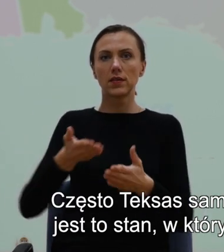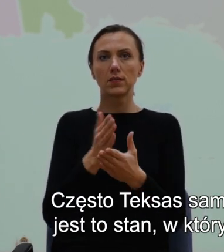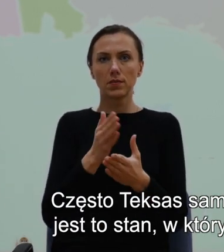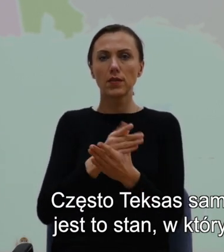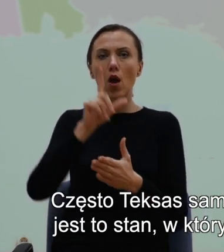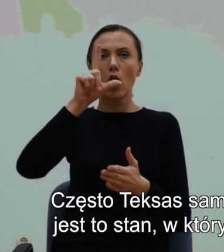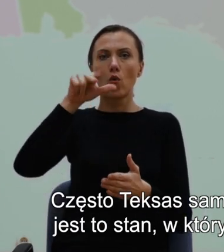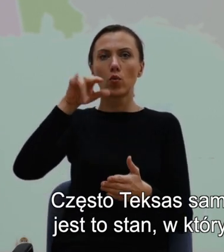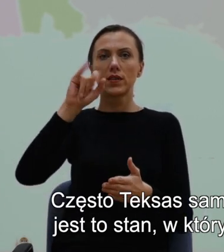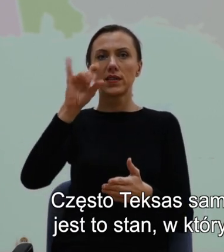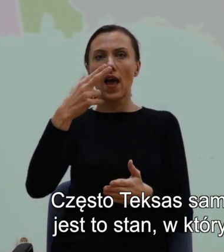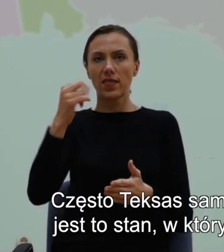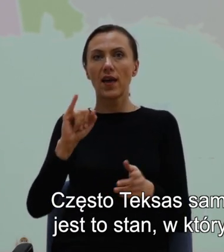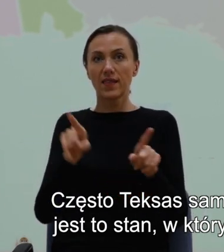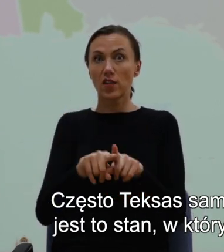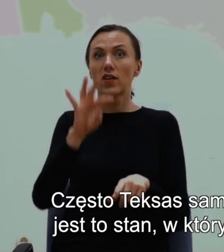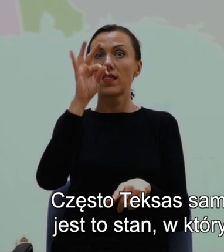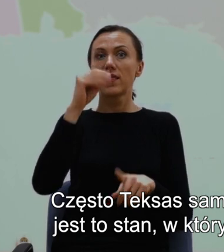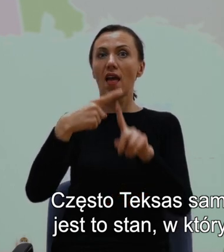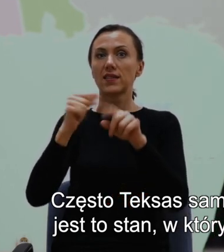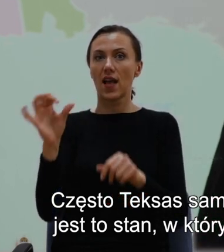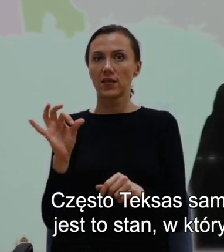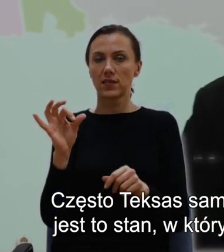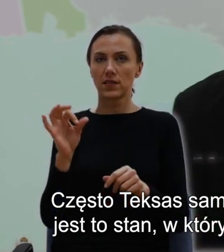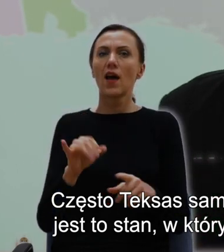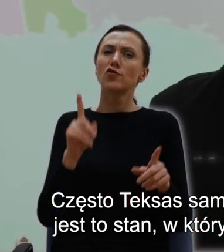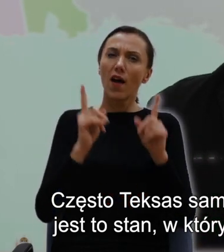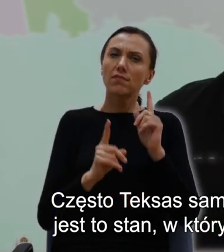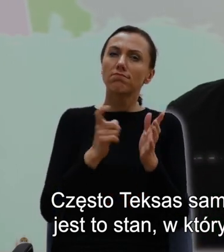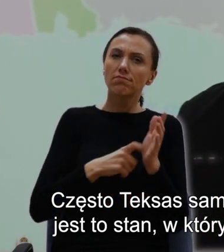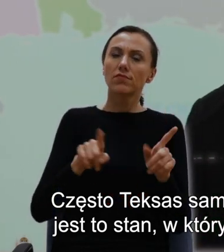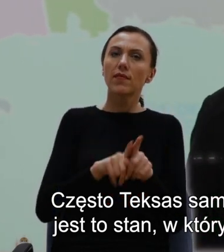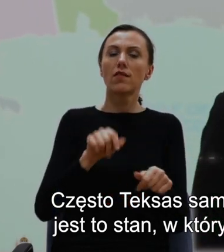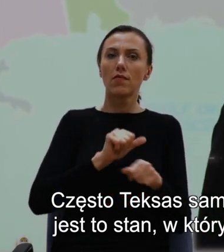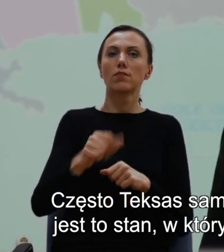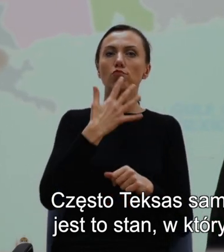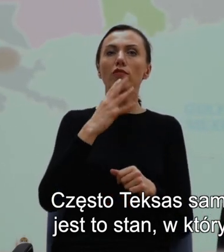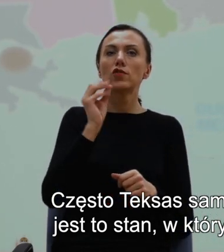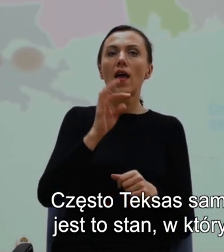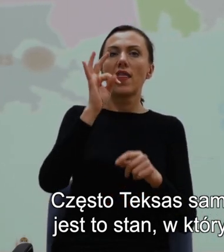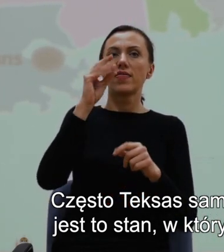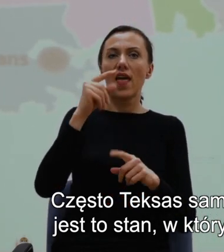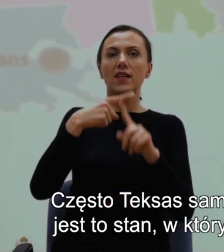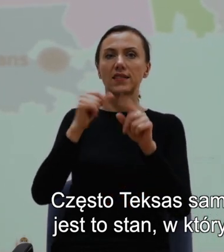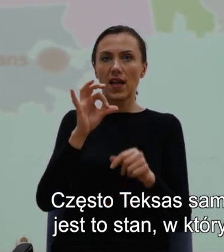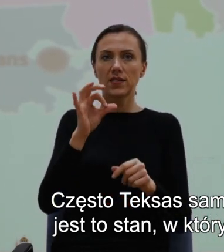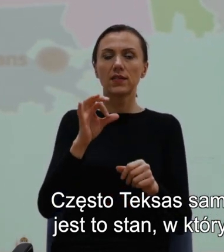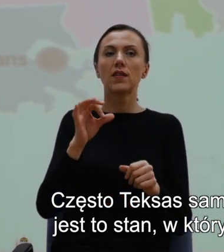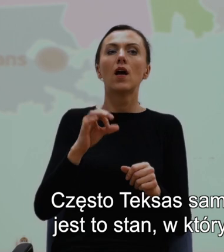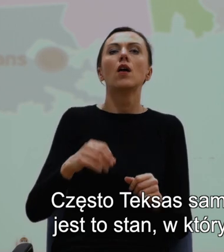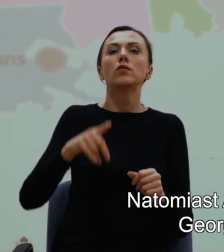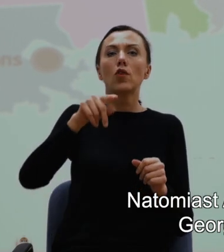Często Teksas sam określany jest mianem też południa. Natomiast jest to stan, w którym południe przechodzi w zachód